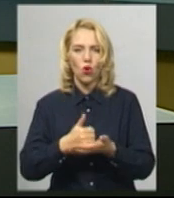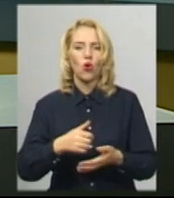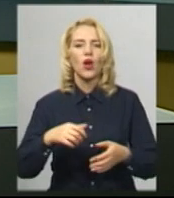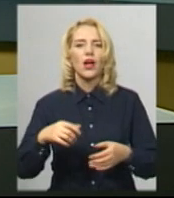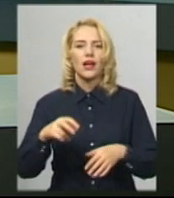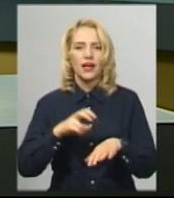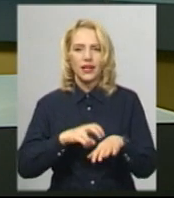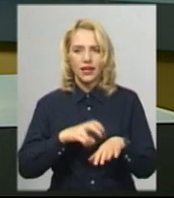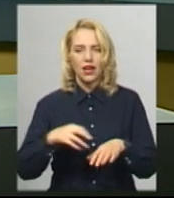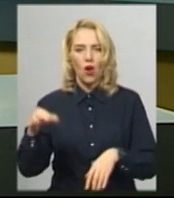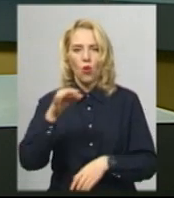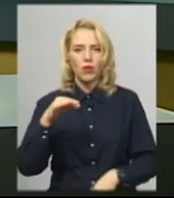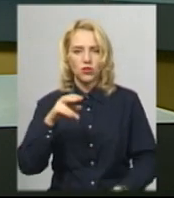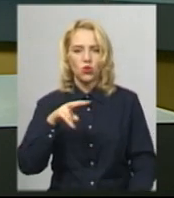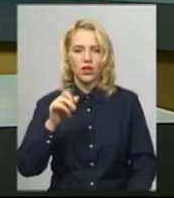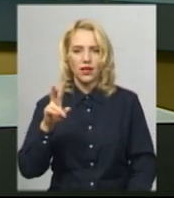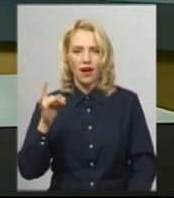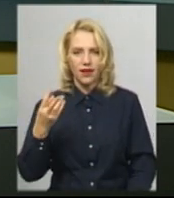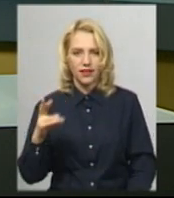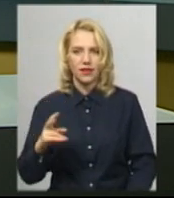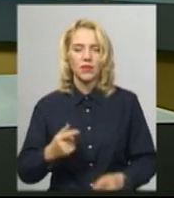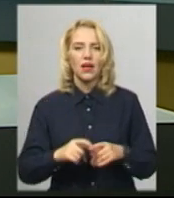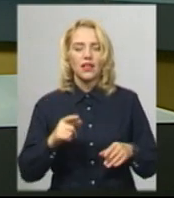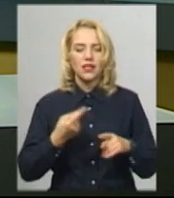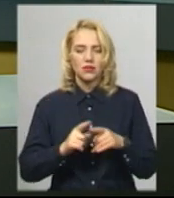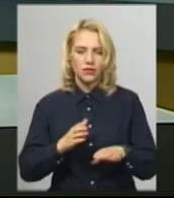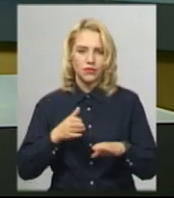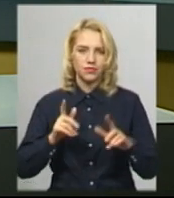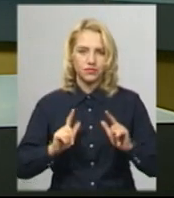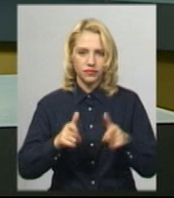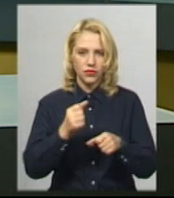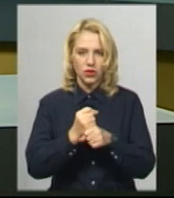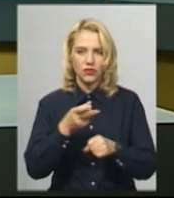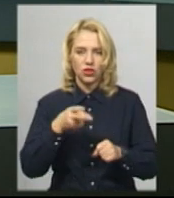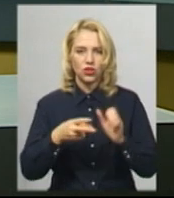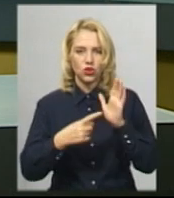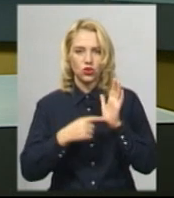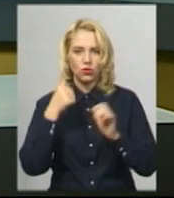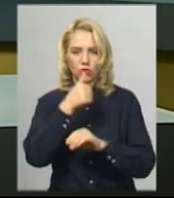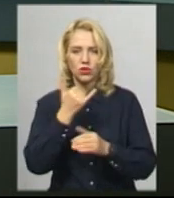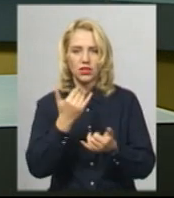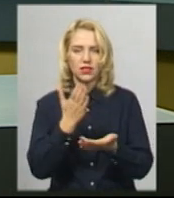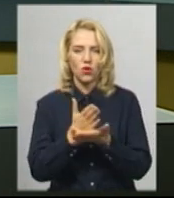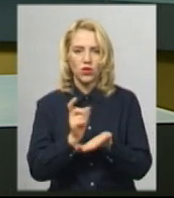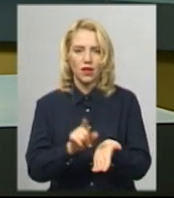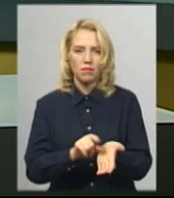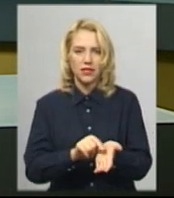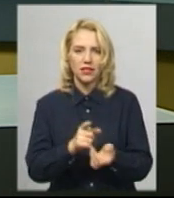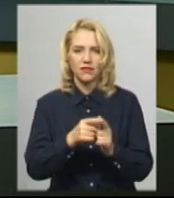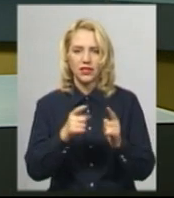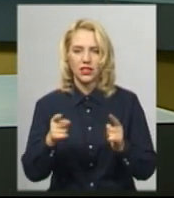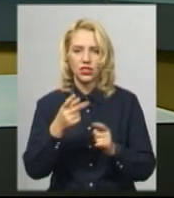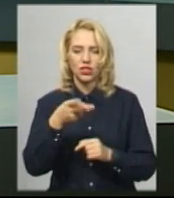датується 19 липня. Нагадаю, на цю посаду він прийшов у 2006 році. Наразі знаходиться на пенсії. За 2018